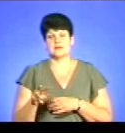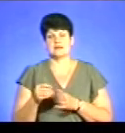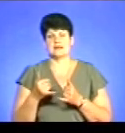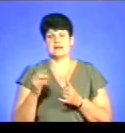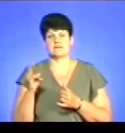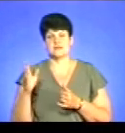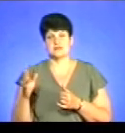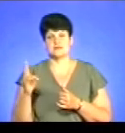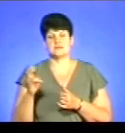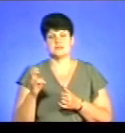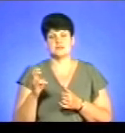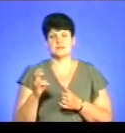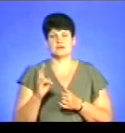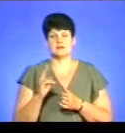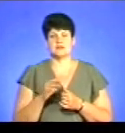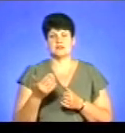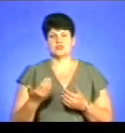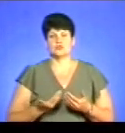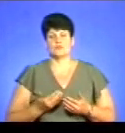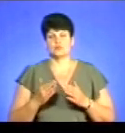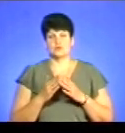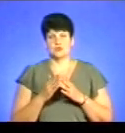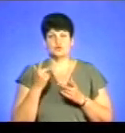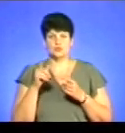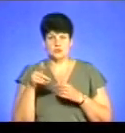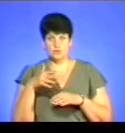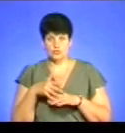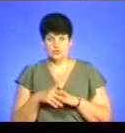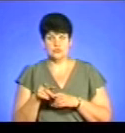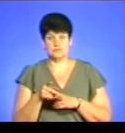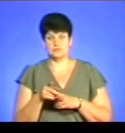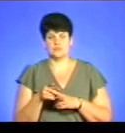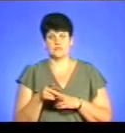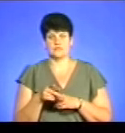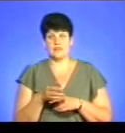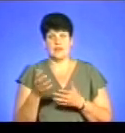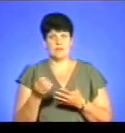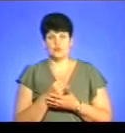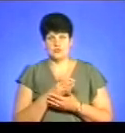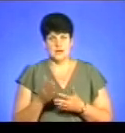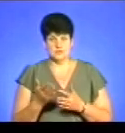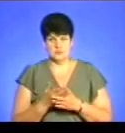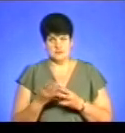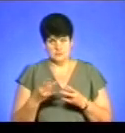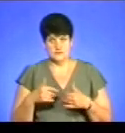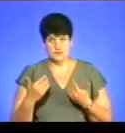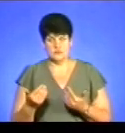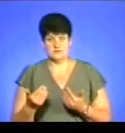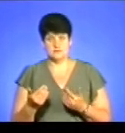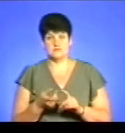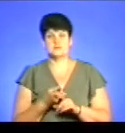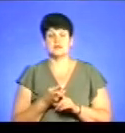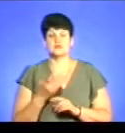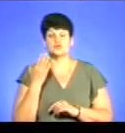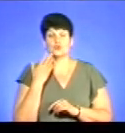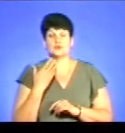для житлового будинку. Якщо людина розуміє, що їй не виходить субсидія, чи варто все ж таки звертатися? Залежить коли.